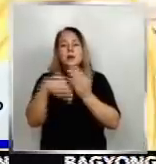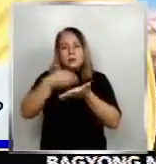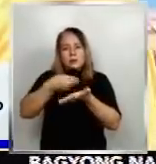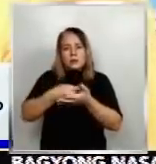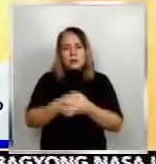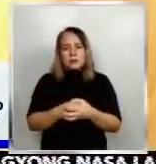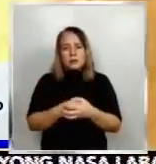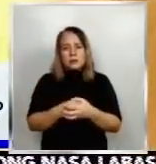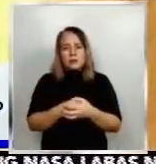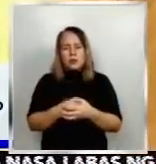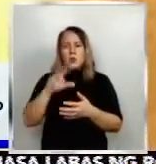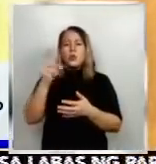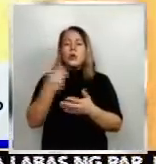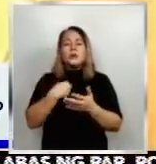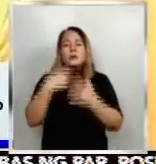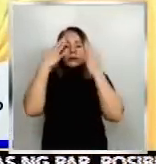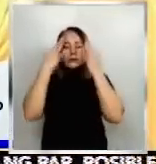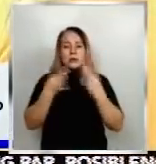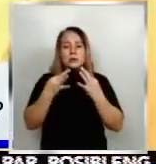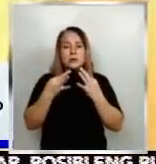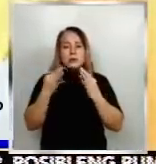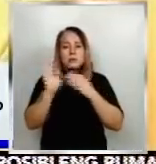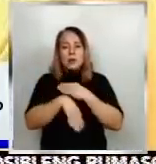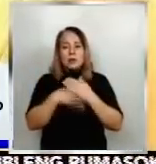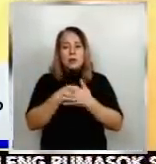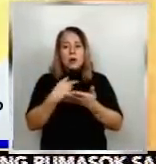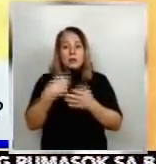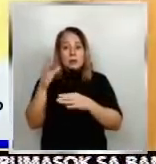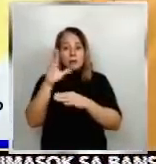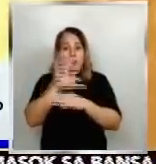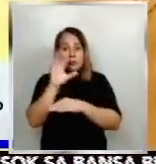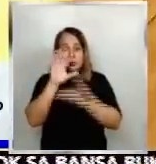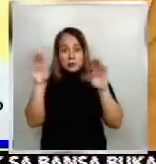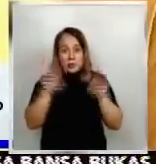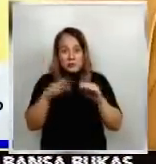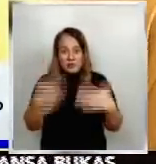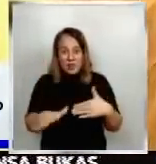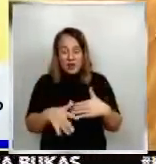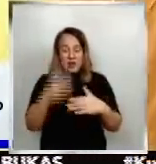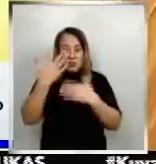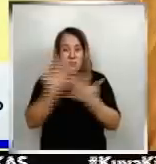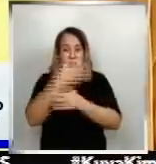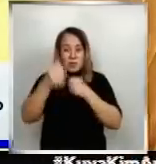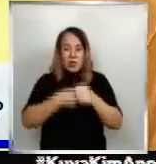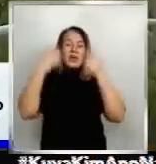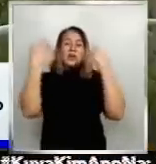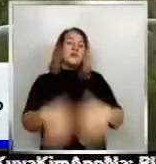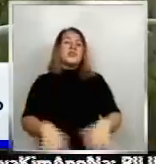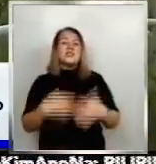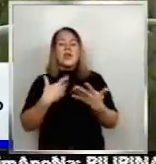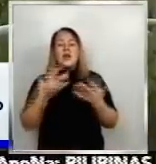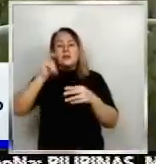Kailan sila mag-de-decide na ibigay? After Christmas? After New Year? Tapos na ang boxing ng pangangailangan ng mga tao?